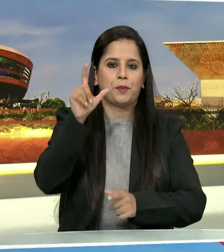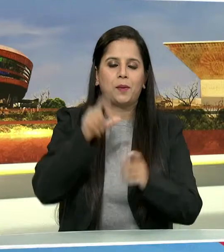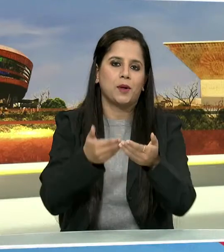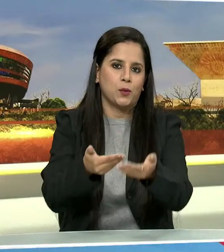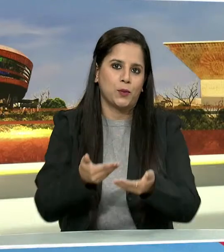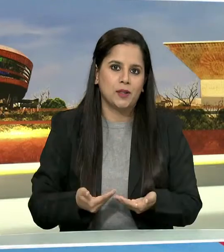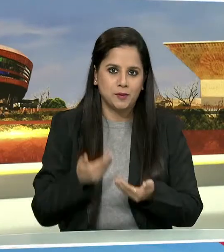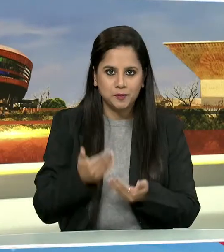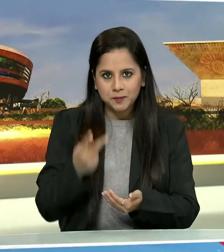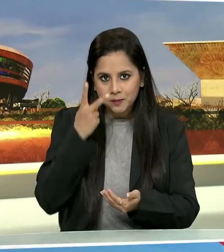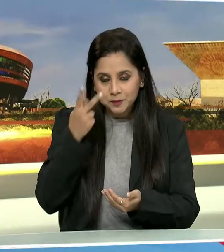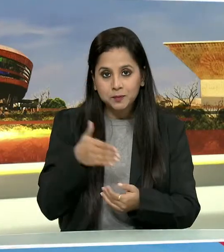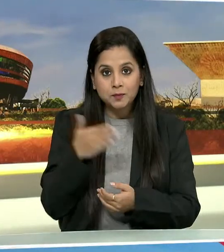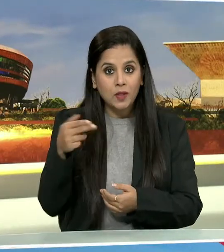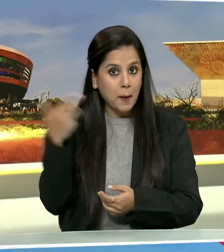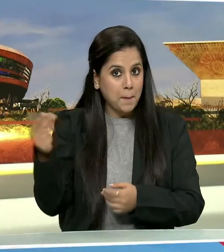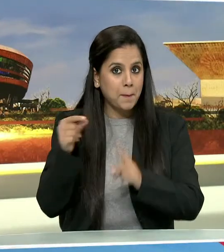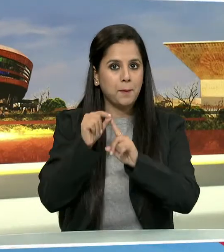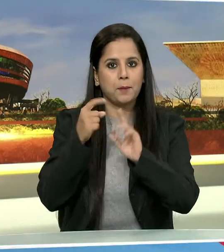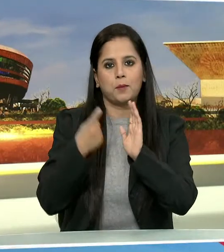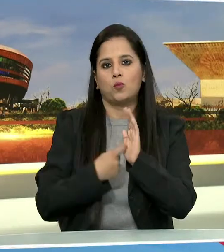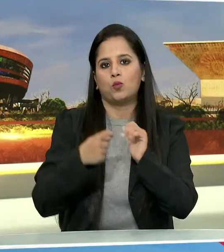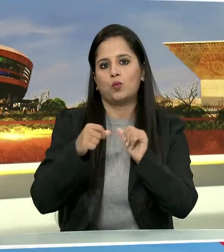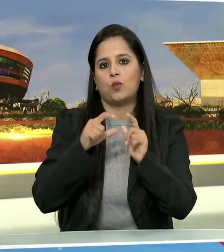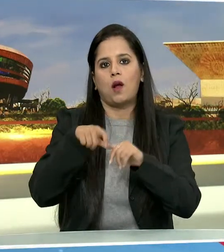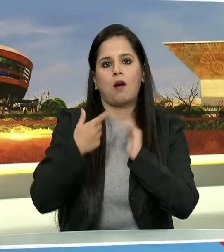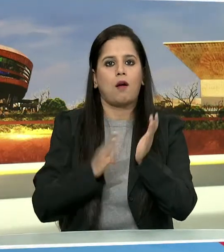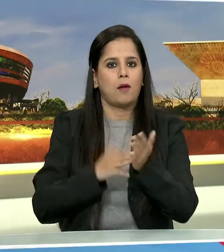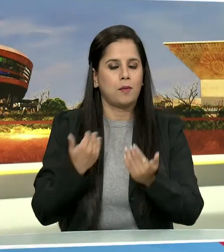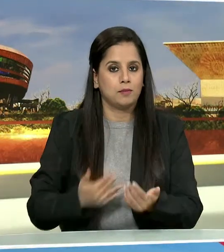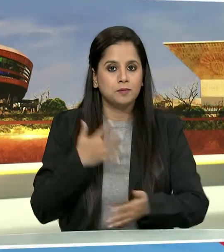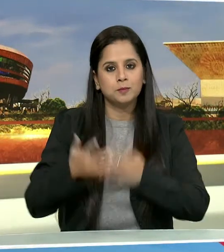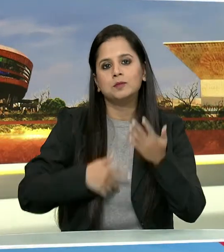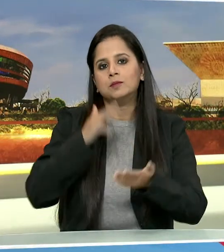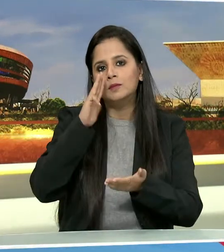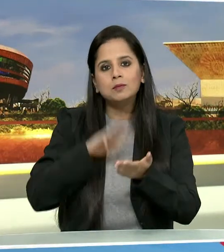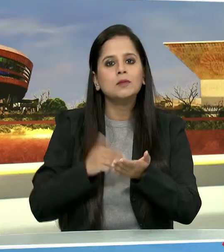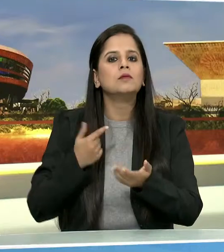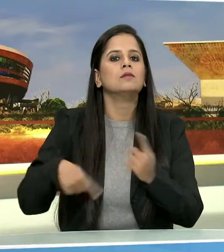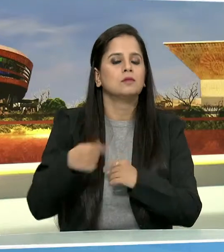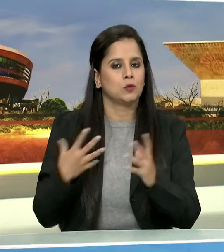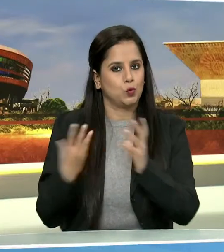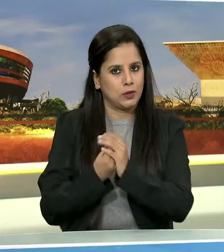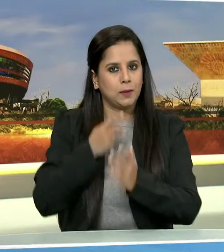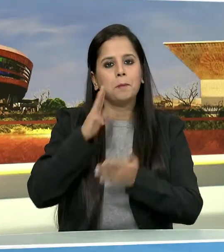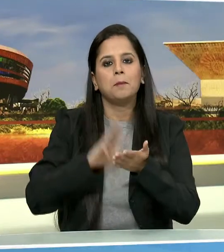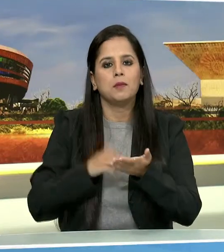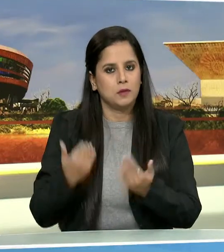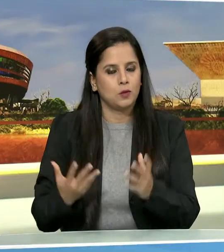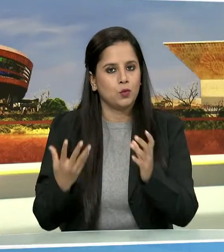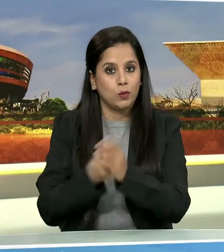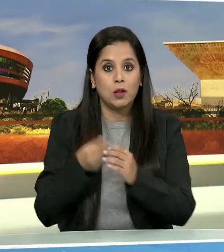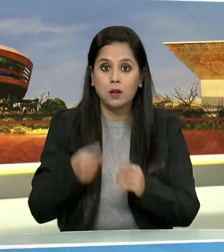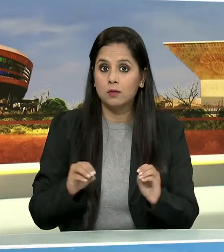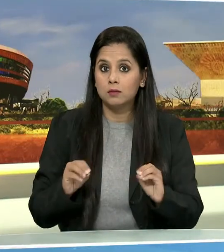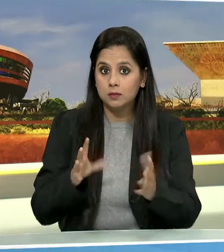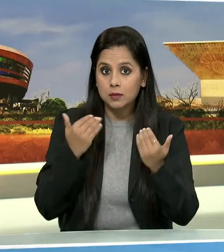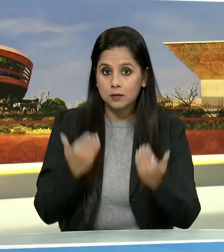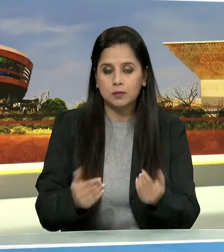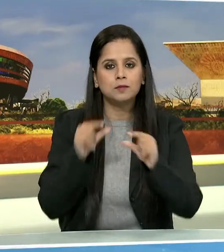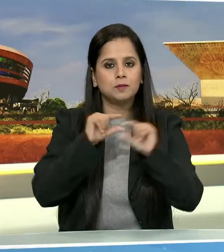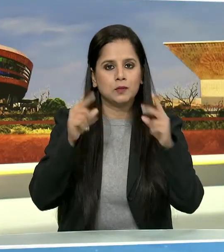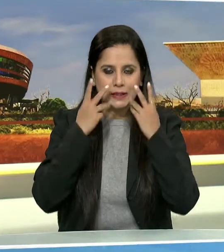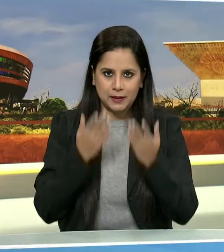स्वागत है आपके साथ मैं हूँ पराकरम से शेकावत और हमारे साथ हमारे सांकेतिक भाषा की सहयोगी है मनीशा शर्मा शुरुवात करते हैं